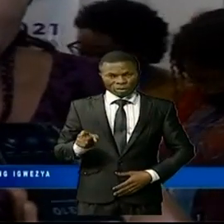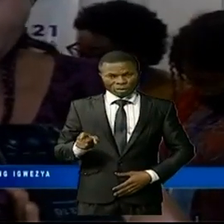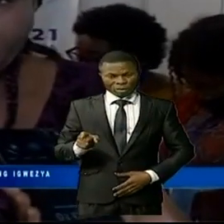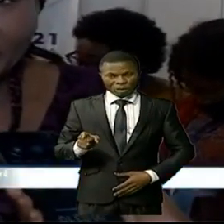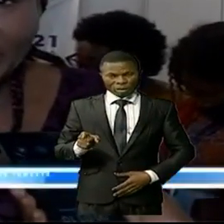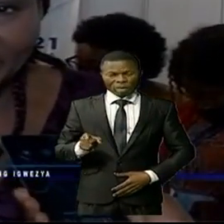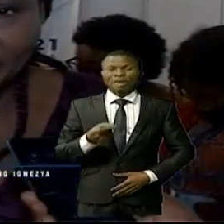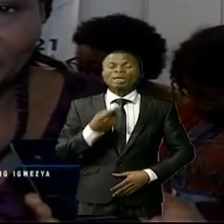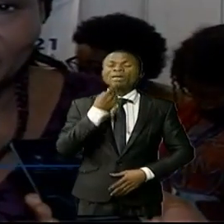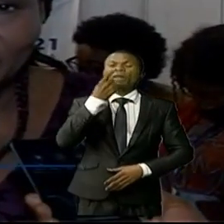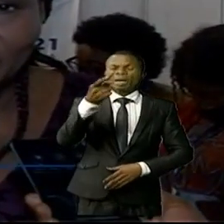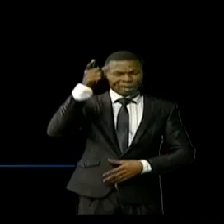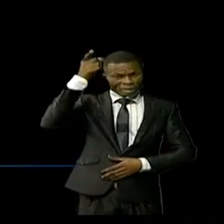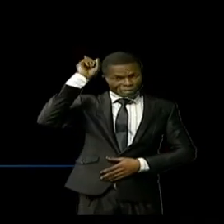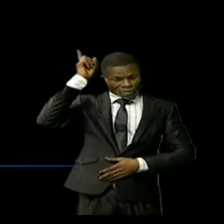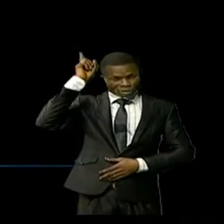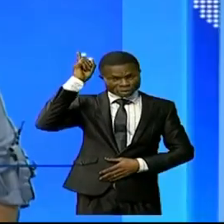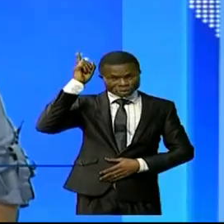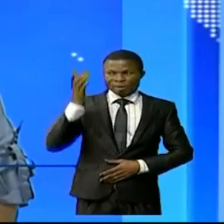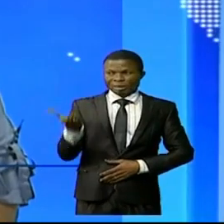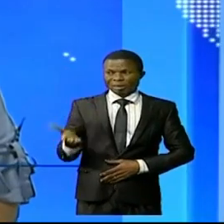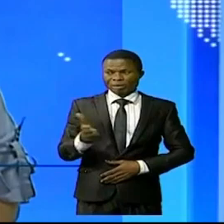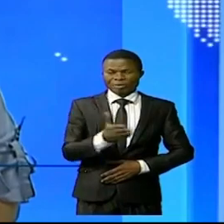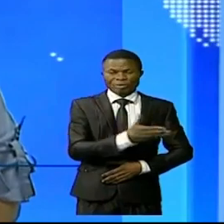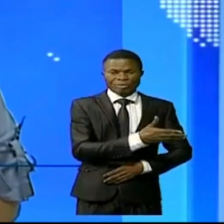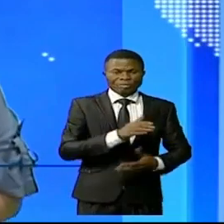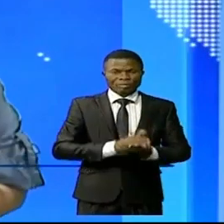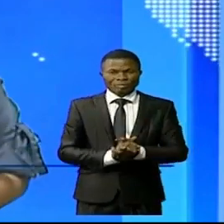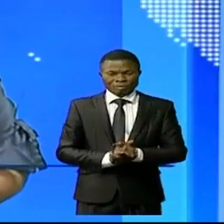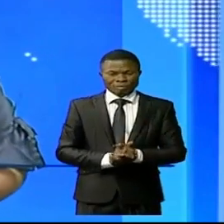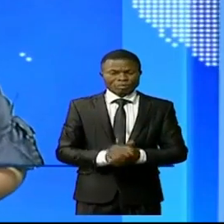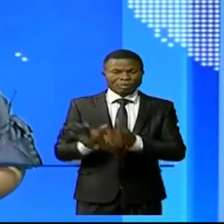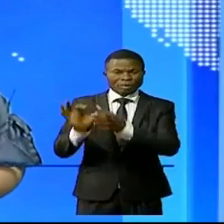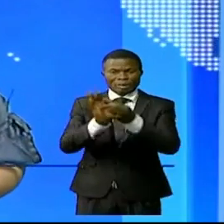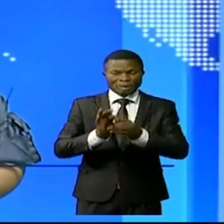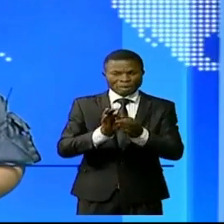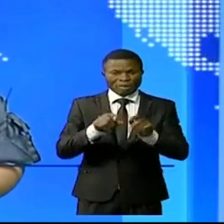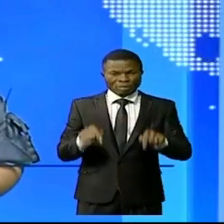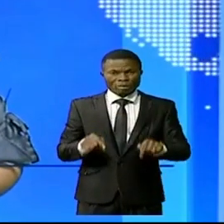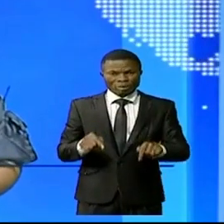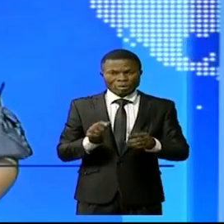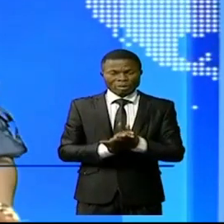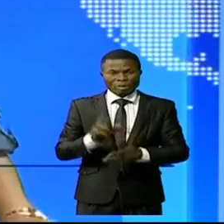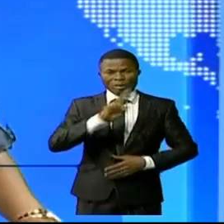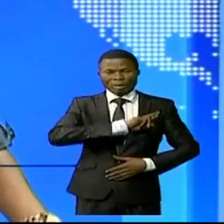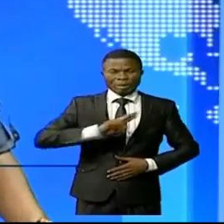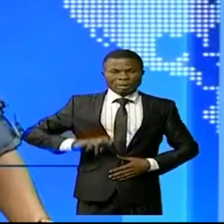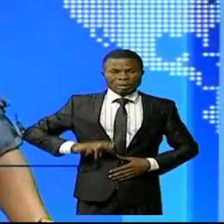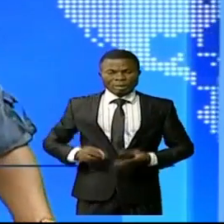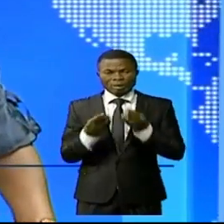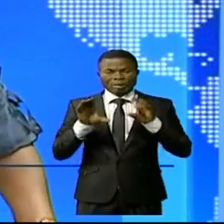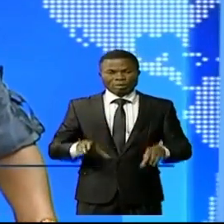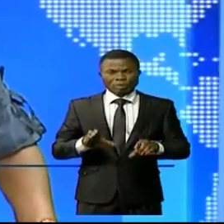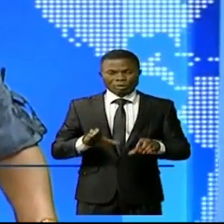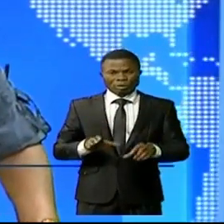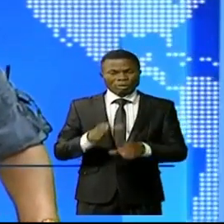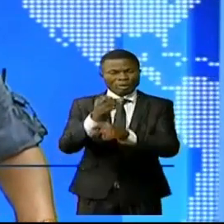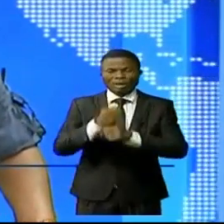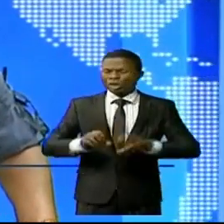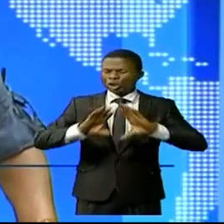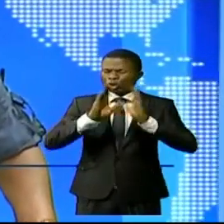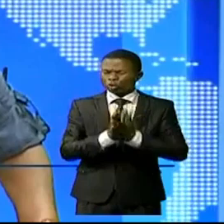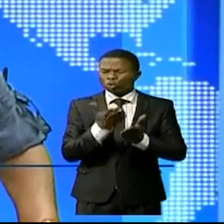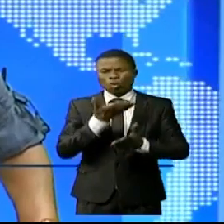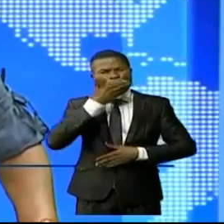l'a déclaré parlant coopération dans ce journal la république démocratique du Congo détient tous les atouts